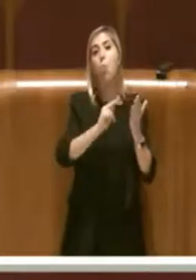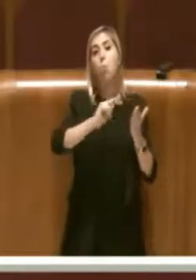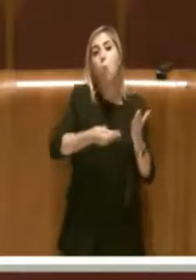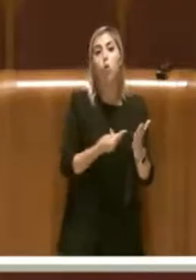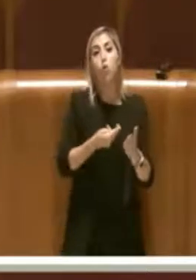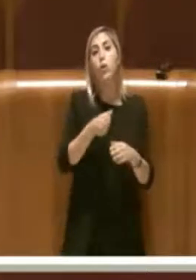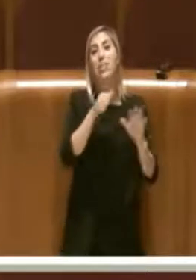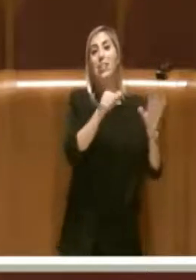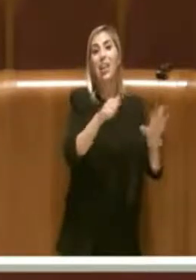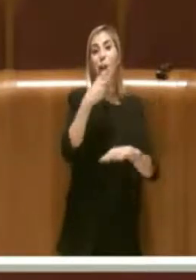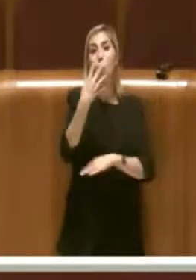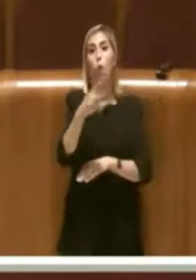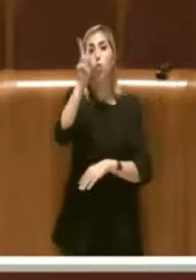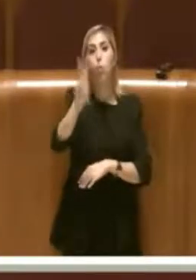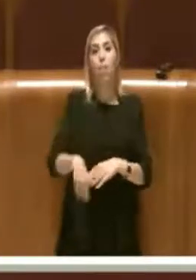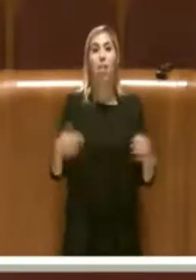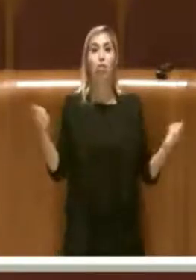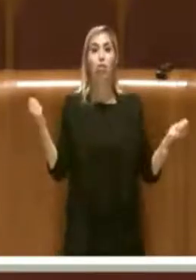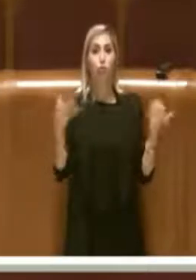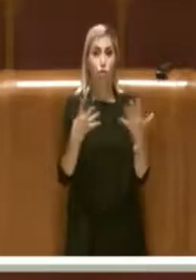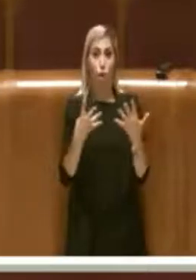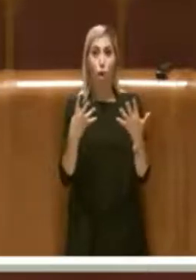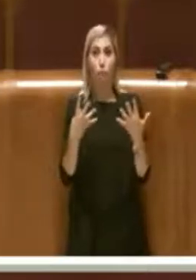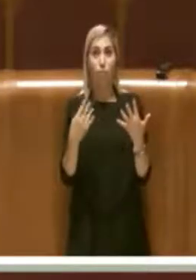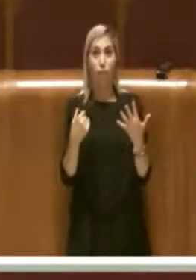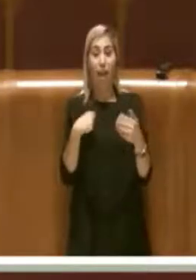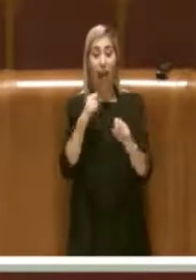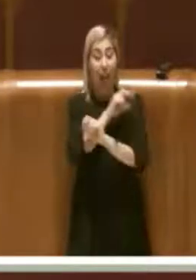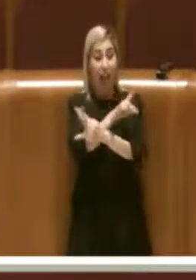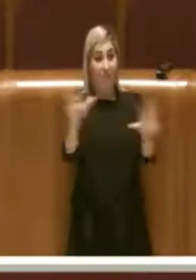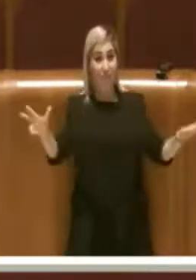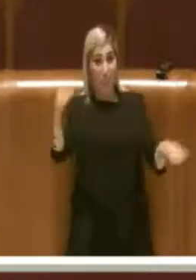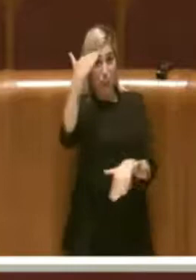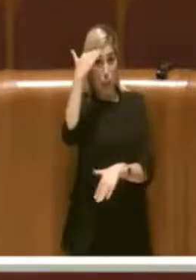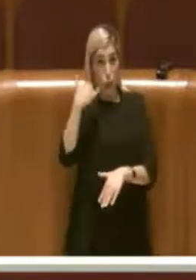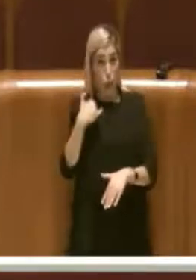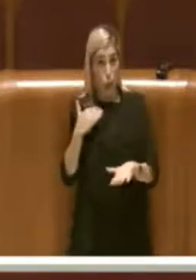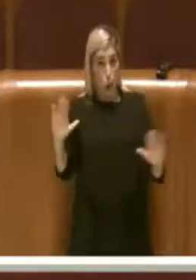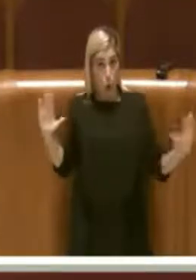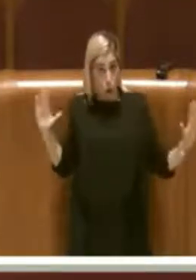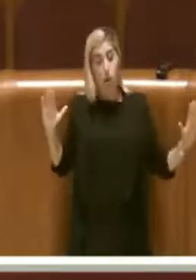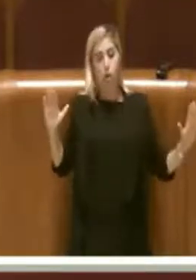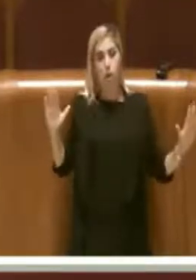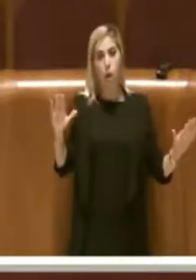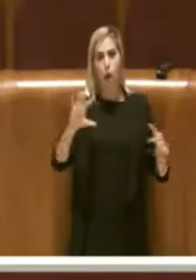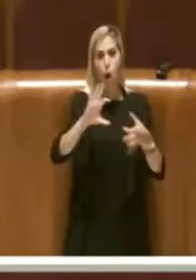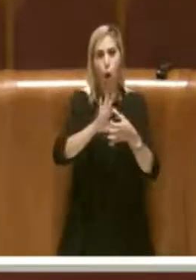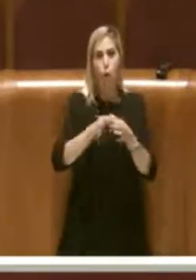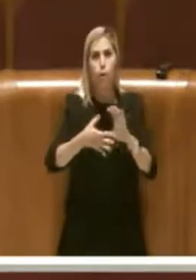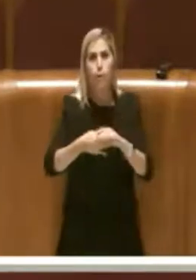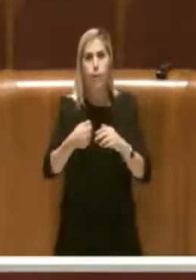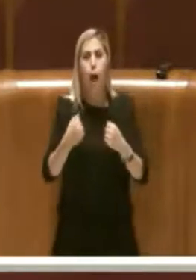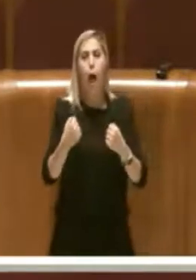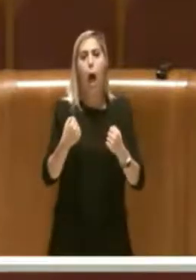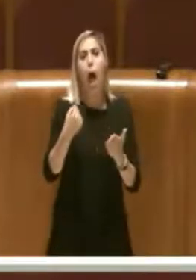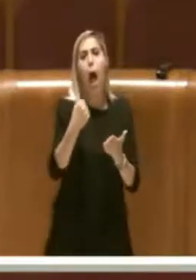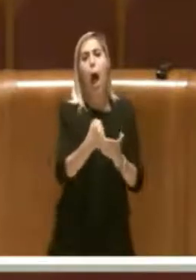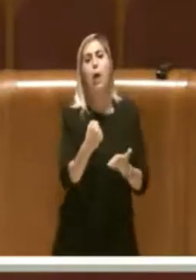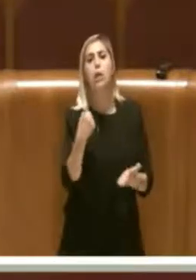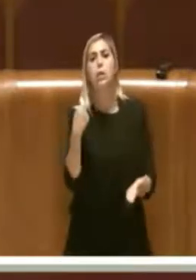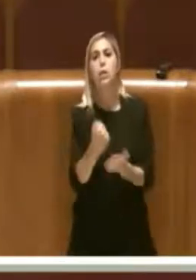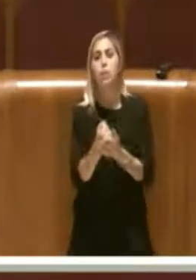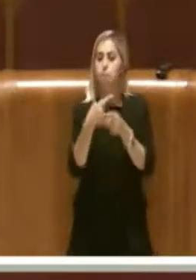2019. A mio avviso, la continuità degli atti testimonia